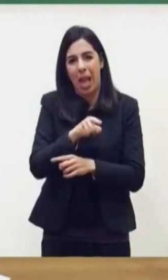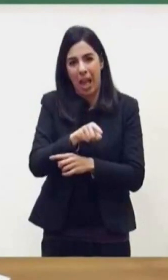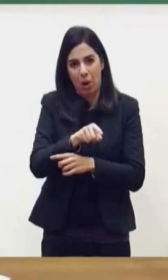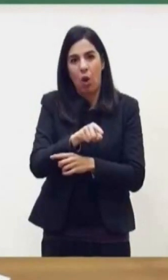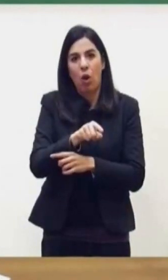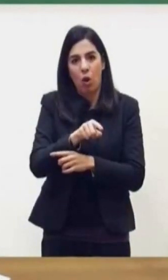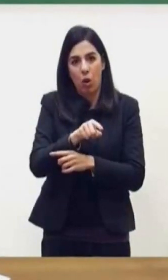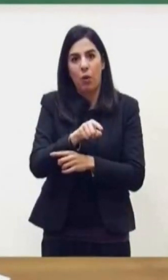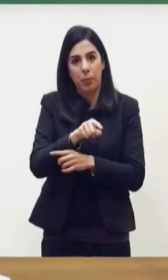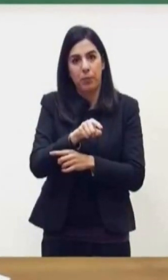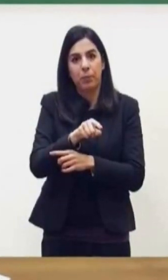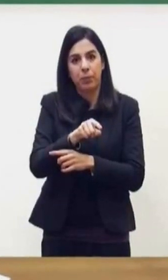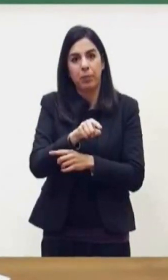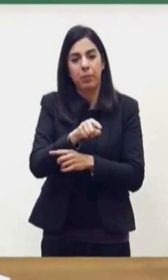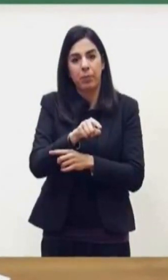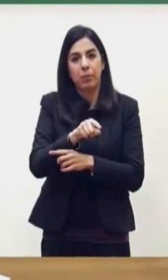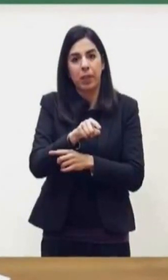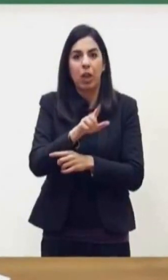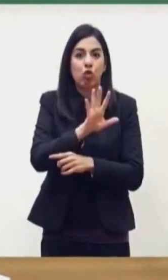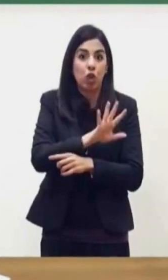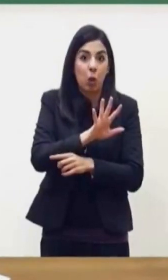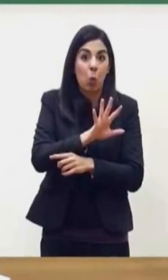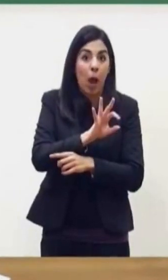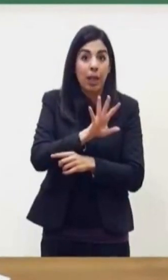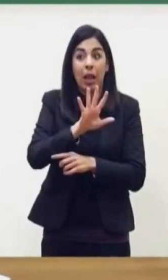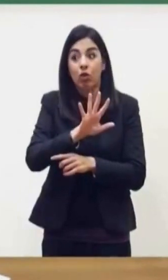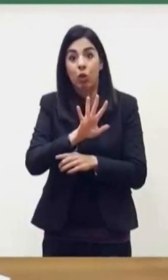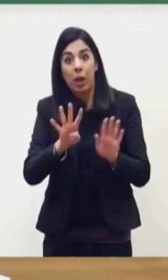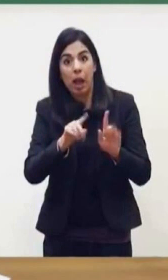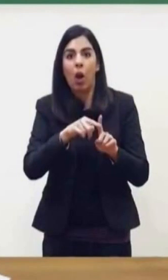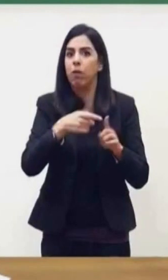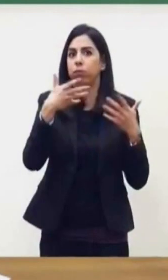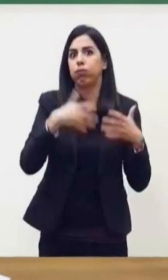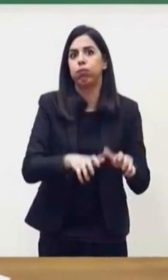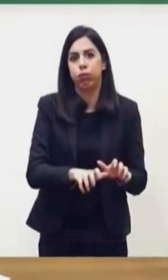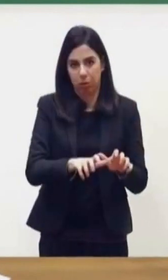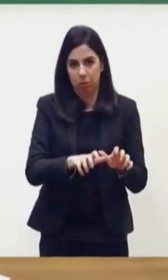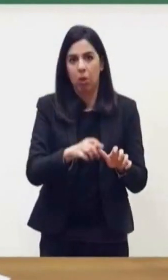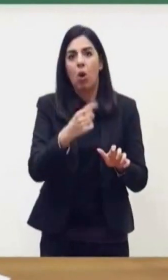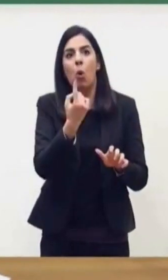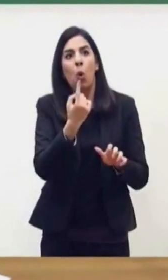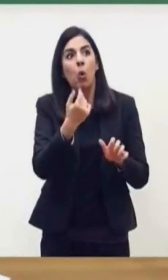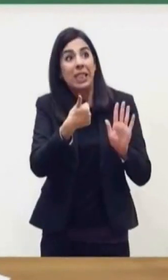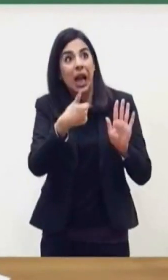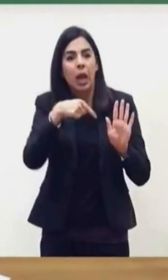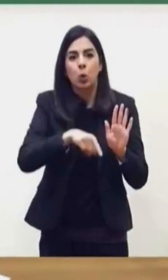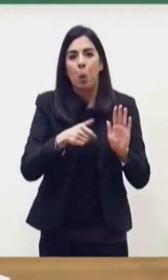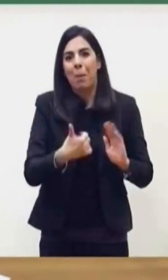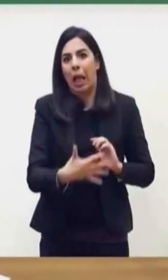esattamente inferiore. La posizione che è stata